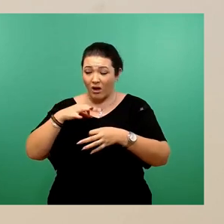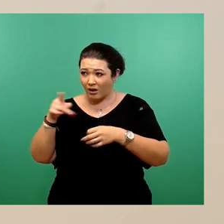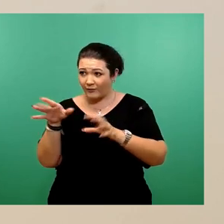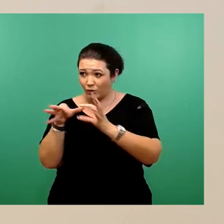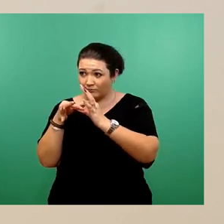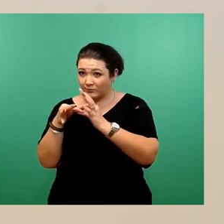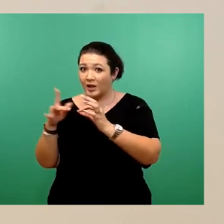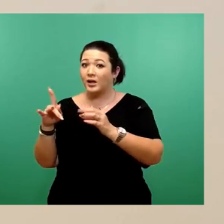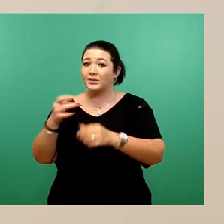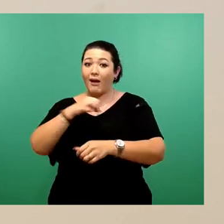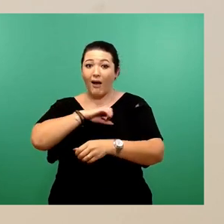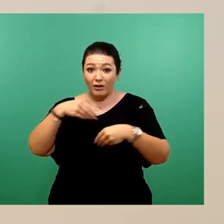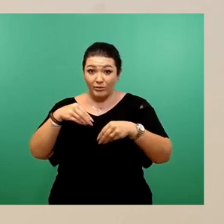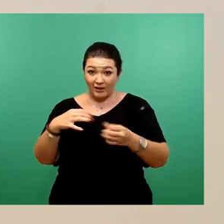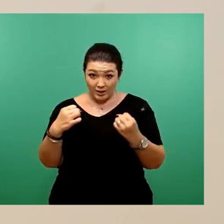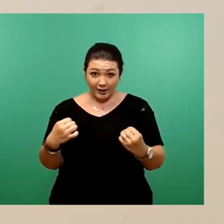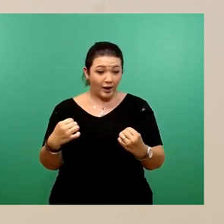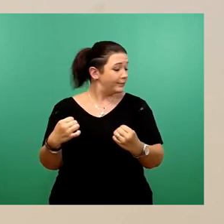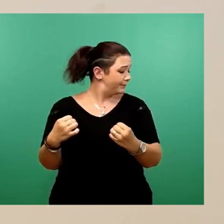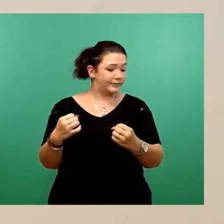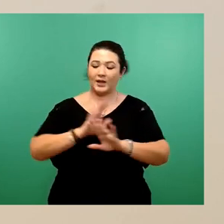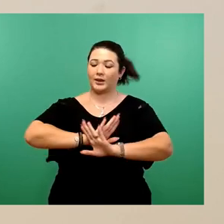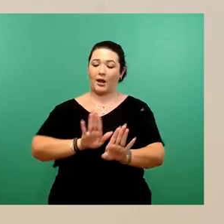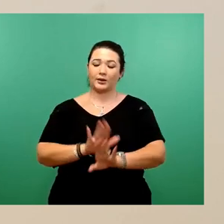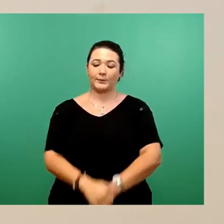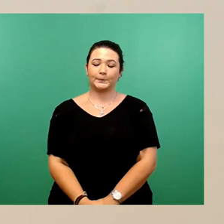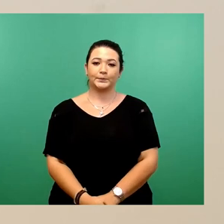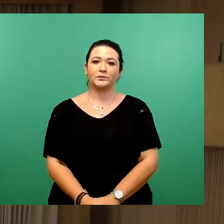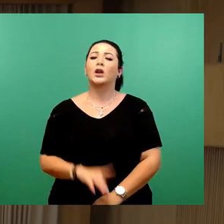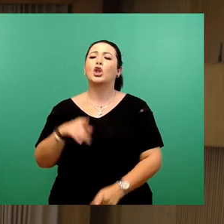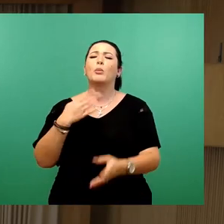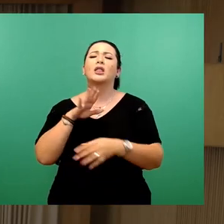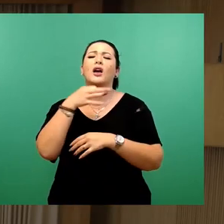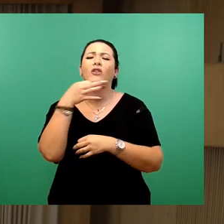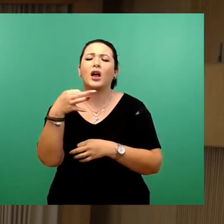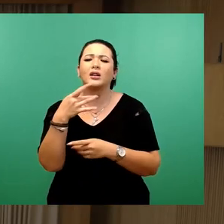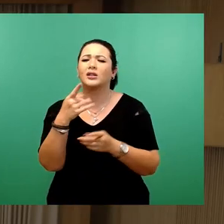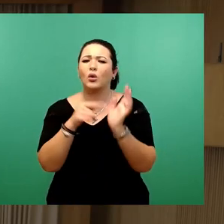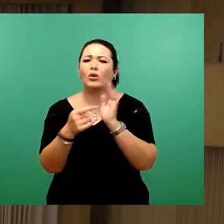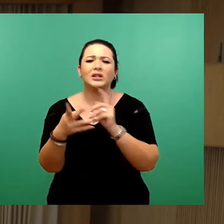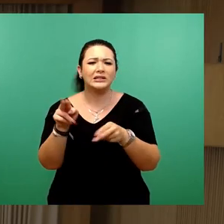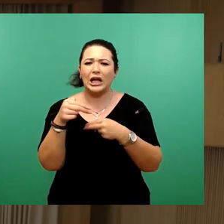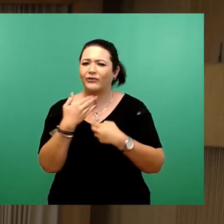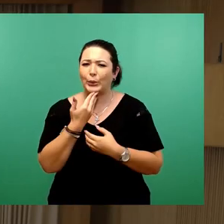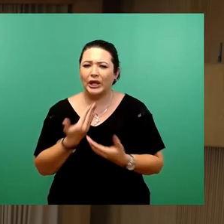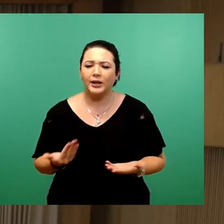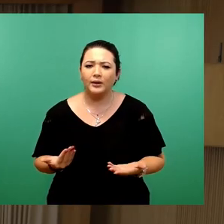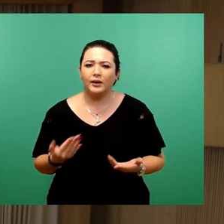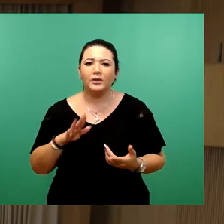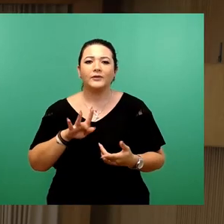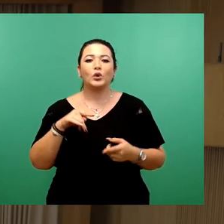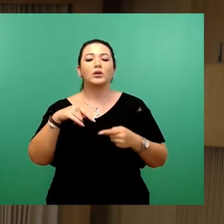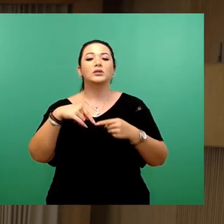sind. Die sind nicht gesichert. Eine Nachfrage hätte ich noch mal, weil die Frage ist nicht beantwortet worden. Wann kommt das